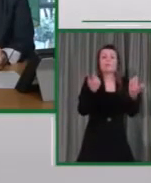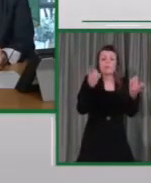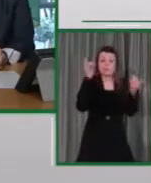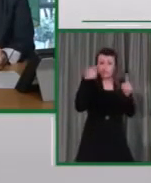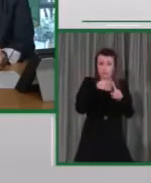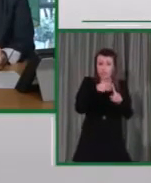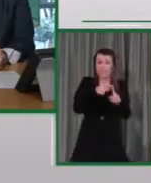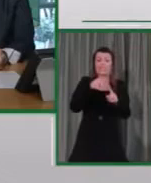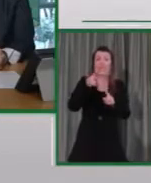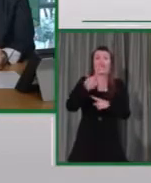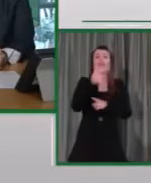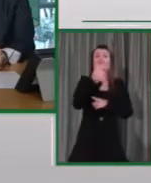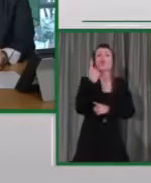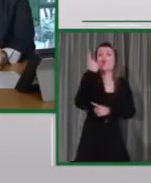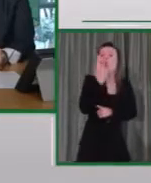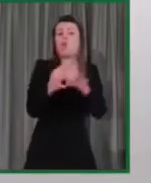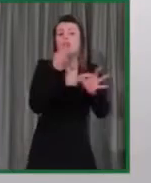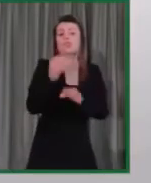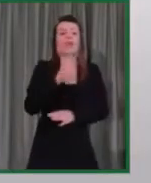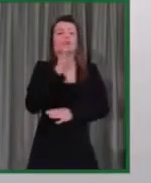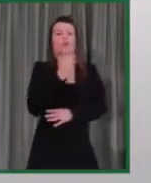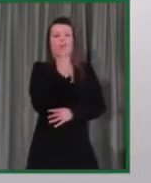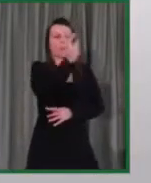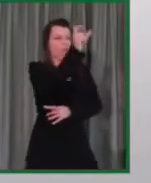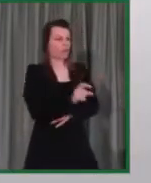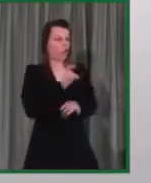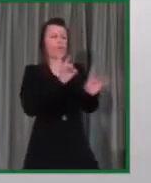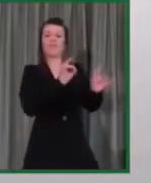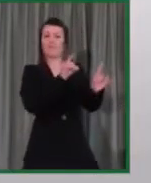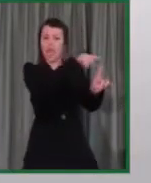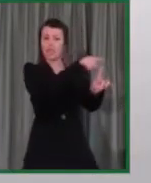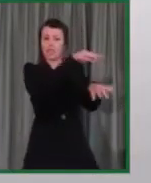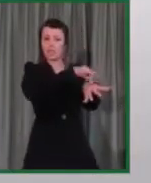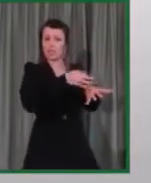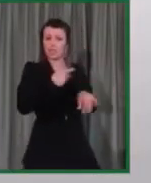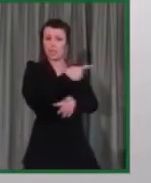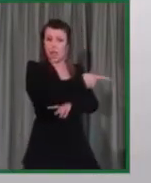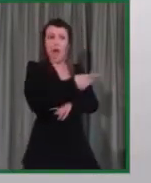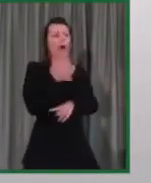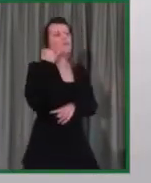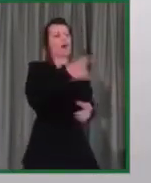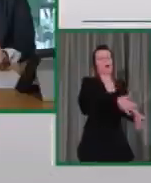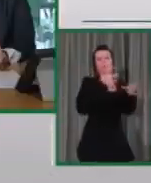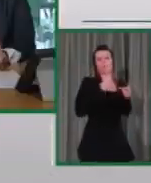una persona infetta che mi infetto anch'io. Quindi dobbiamo continuare su questa strada con determinazione.